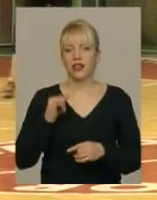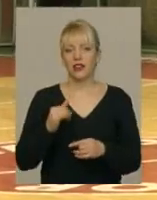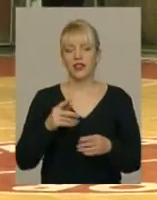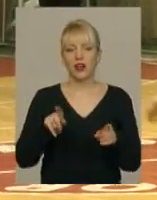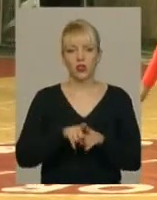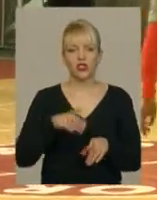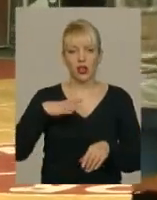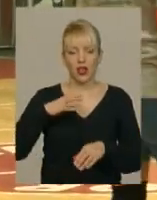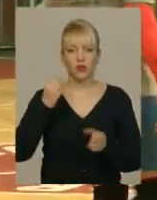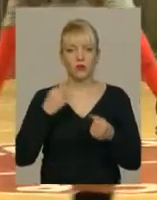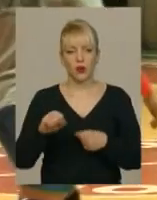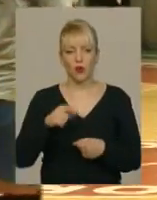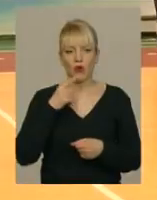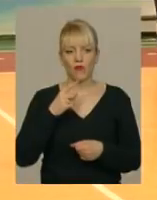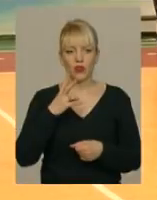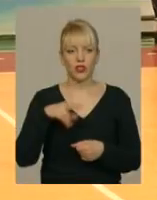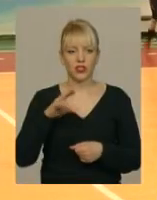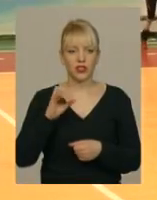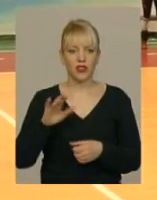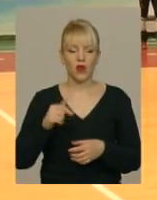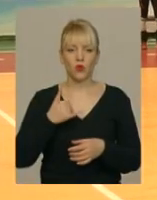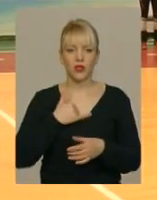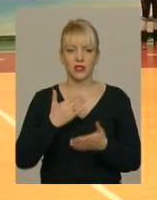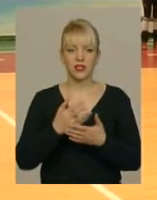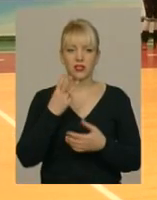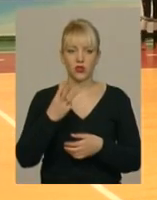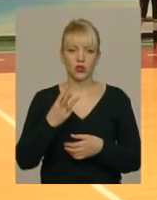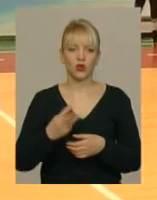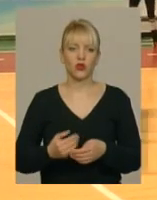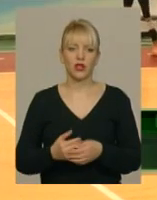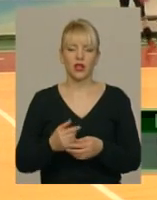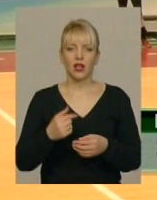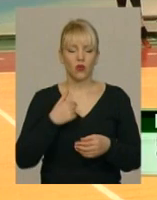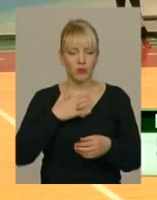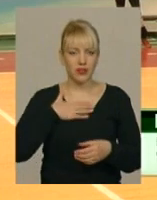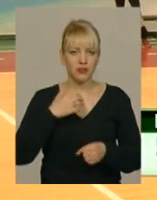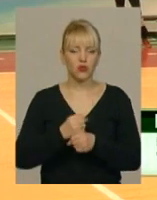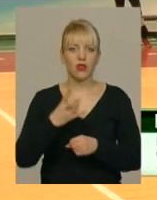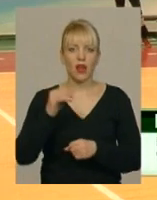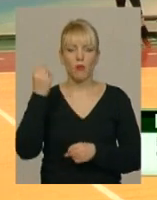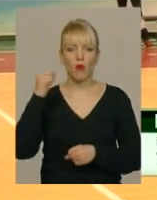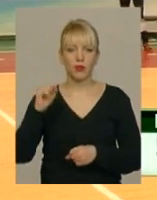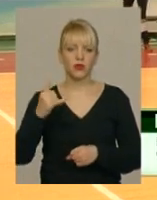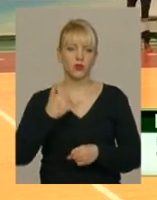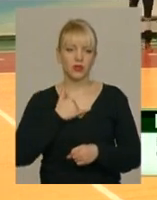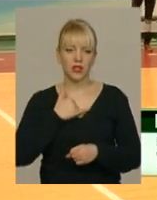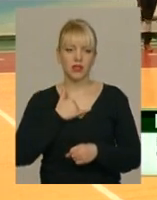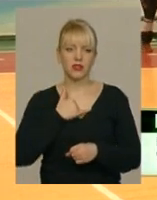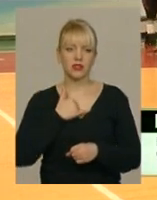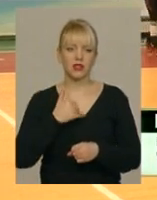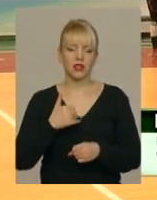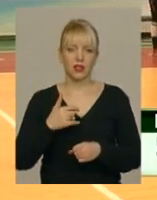чекають перемог, каже Інна Деніна. У нас настрій однозначно, це побіда, це стопроцентно. У нас і настрій, і